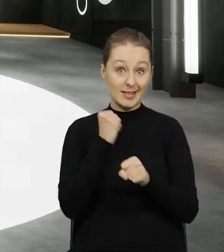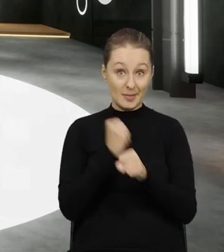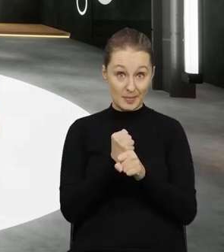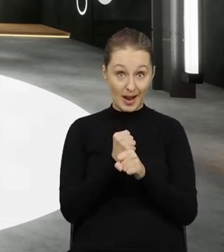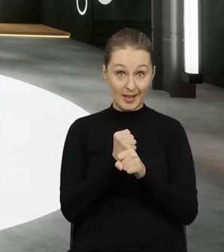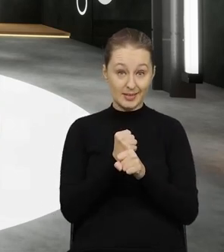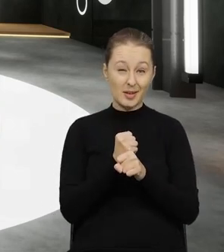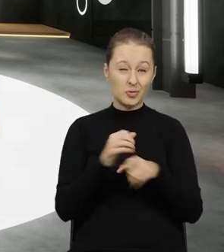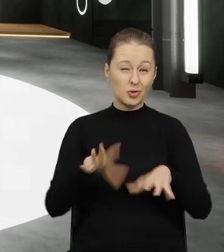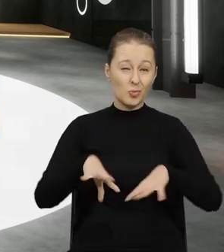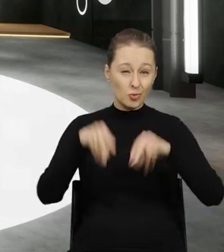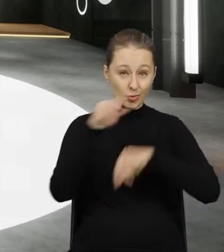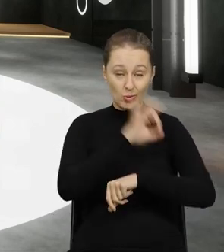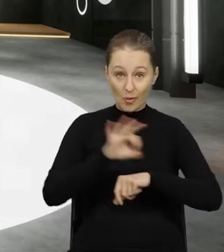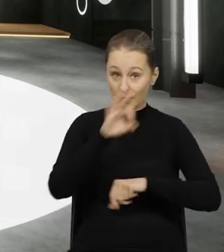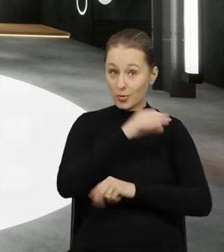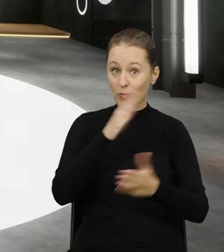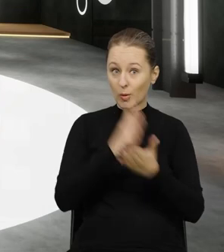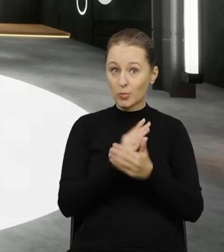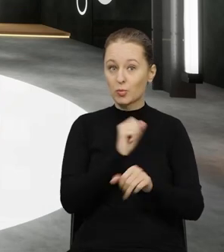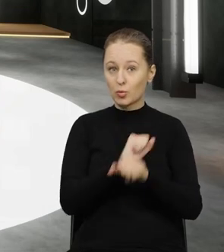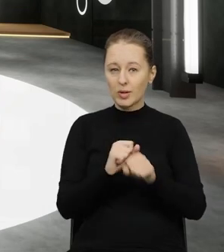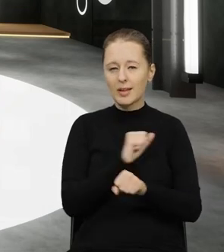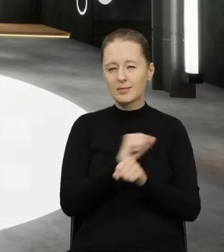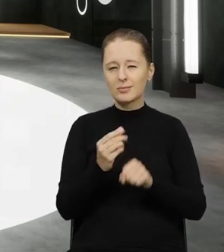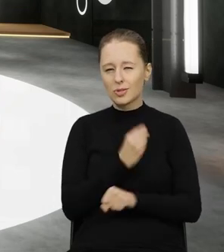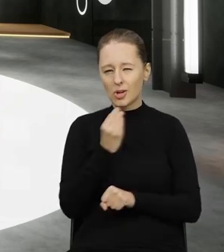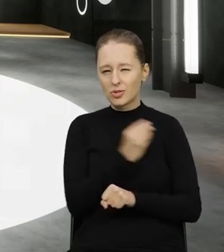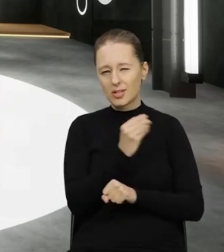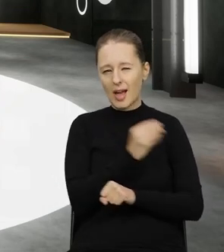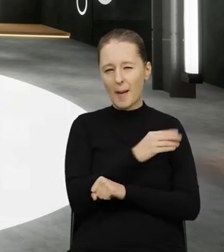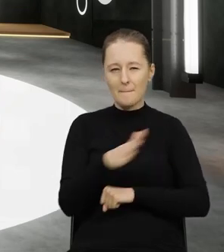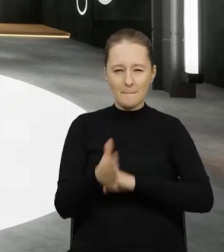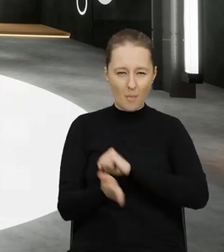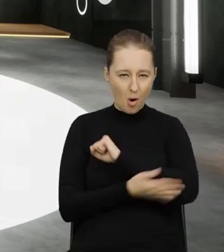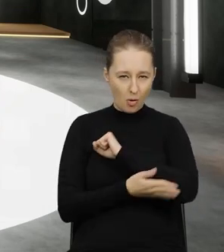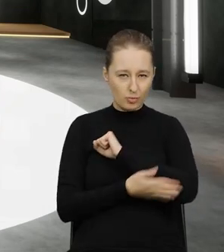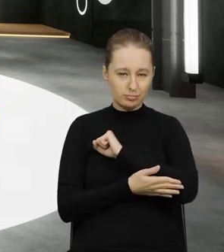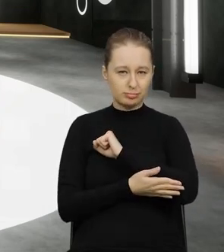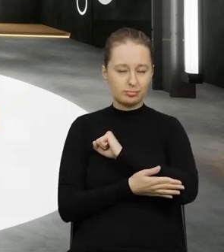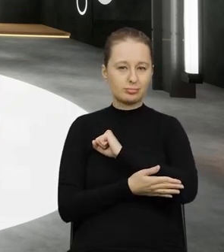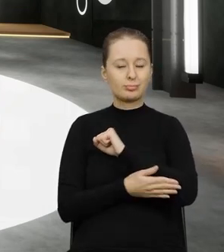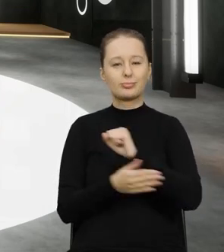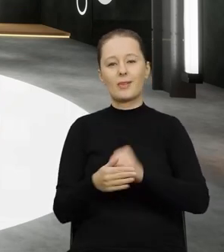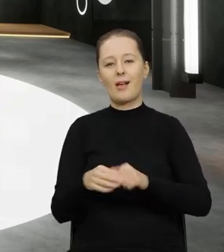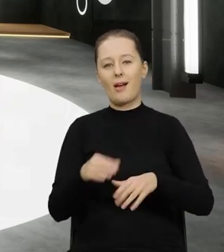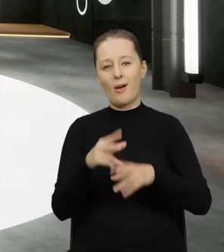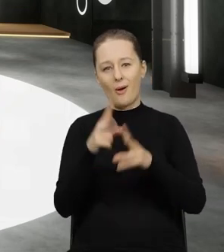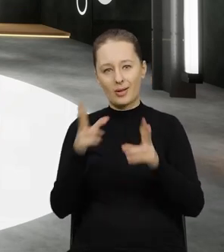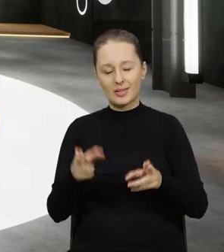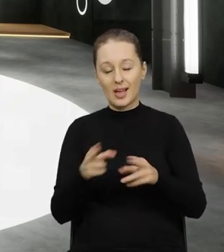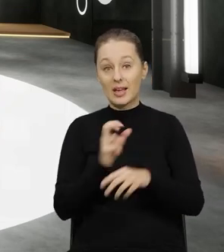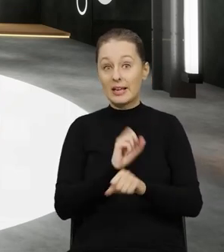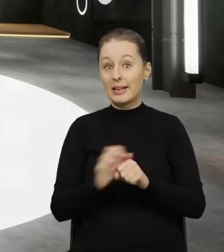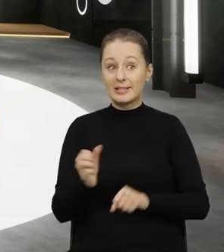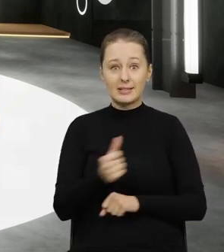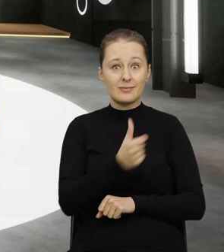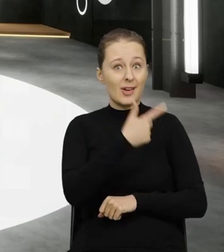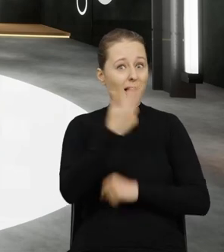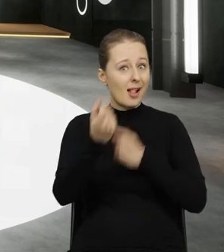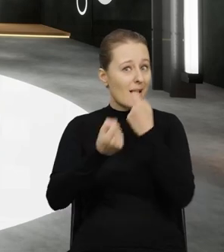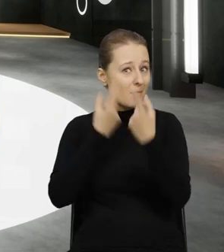pomimo że ten pierwotny projekt już jest są jeszcze na dość wstępnym etapie tutaj jest bardzo wiele